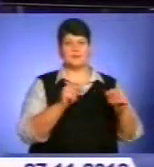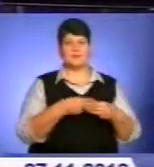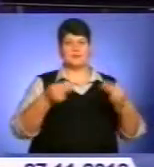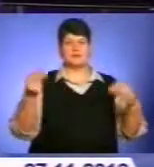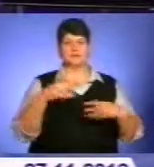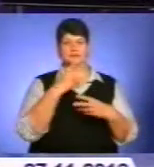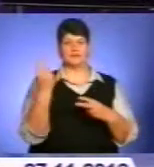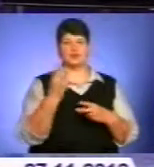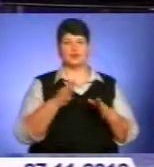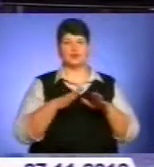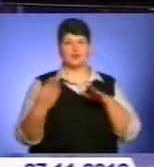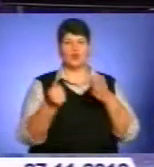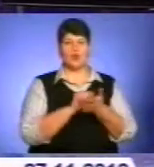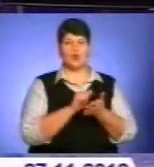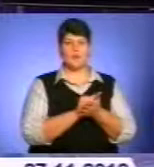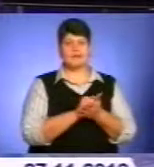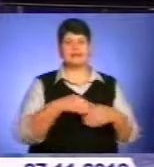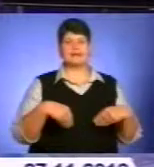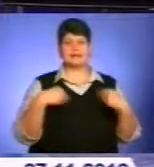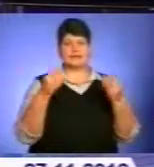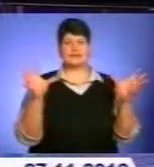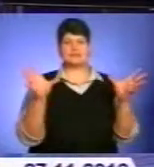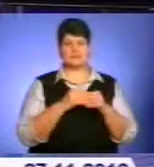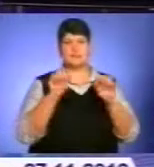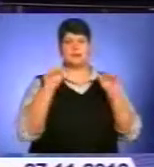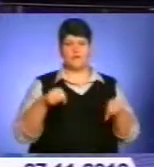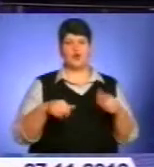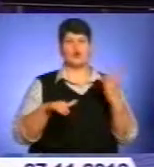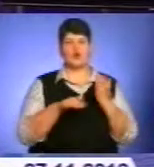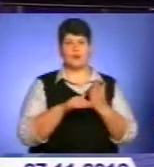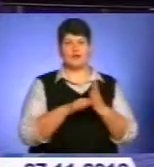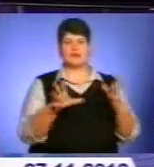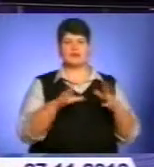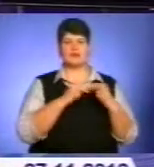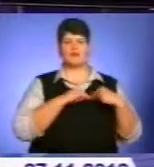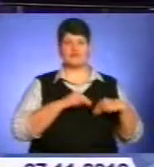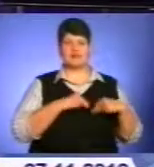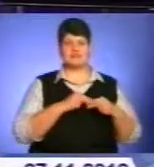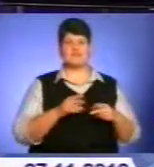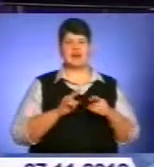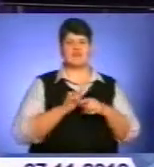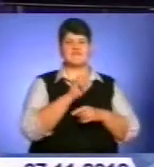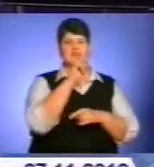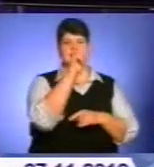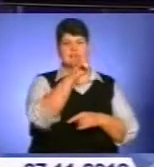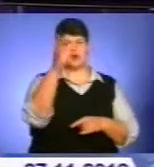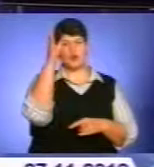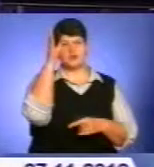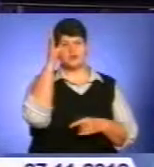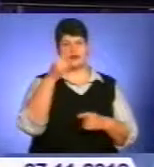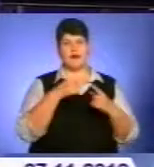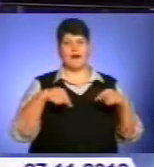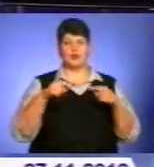двосторонніх документів. Зокрема, щодо надання взаємної правової допомоги та про співпрацю в авіаційній та освітній галузях.